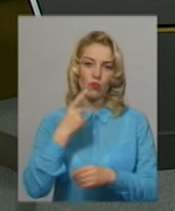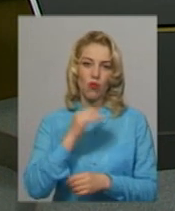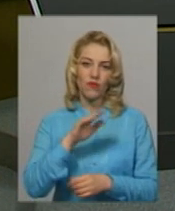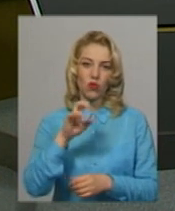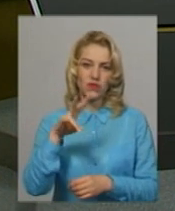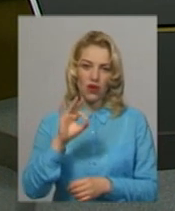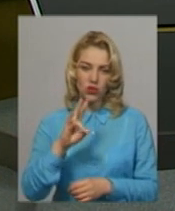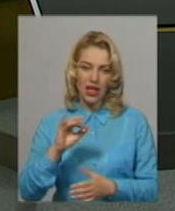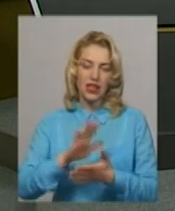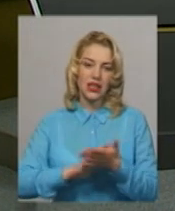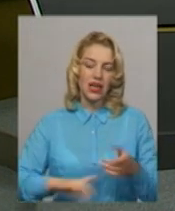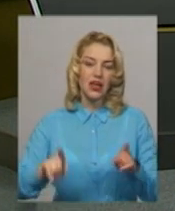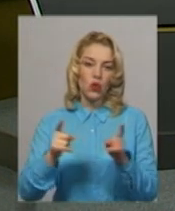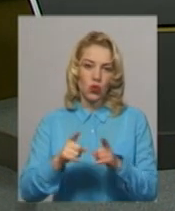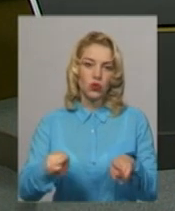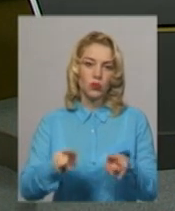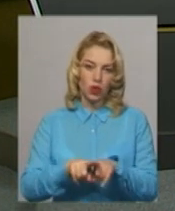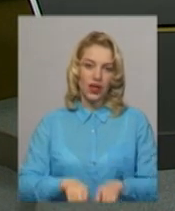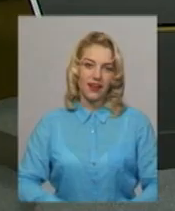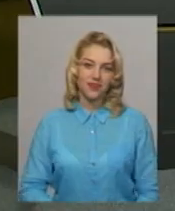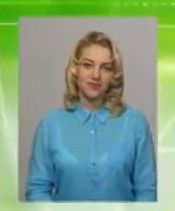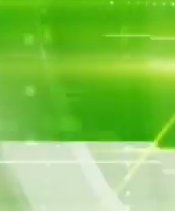Оксана Фіновська. Далі коротко про таке.